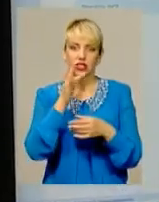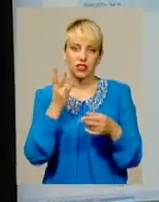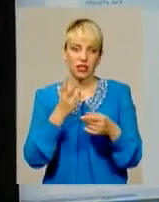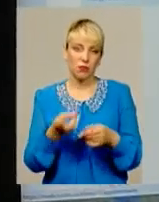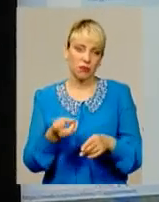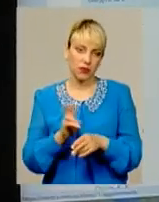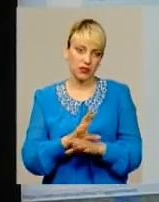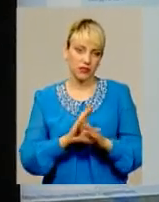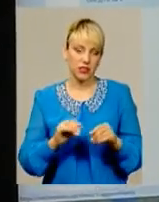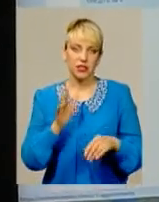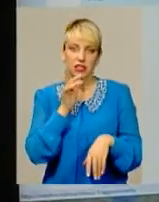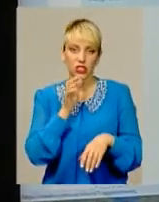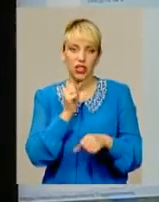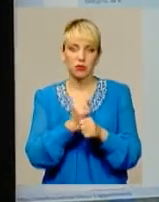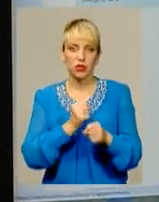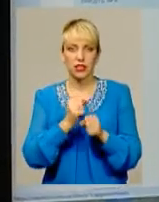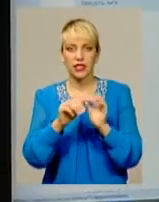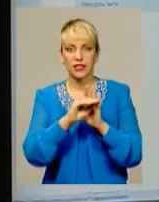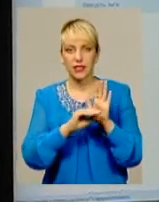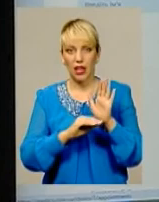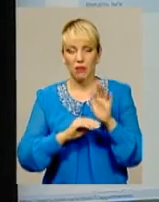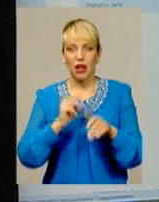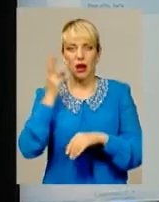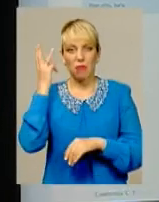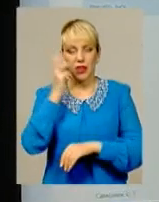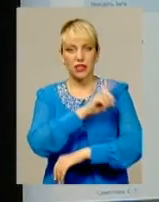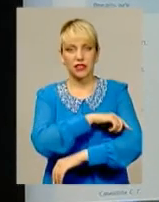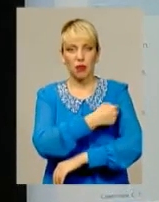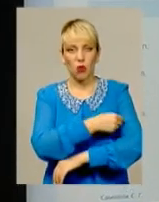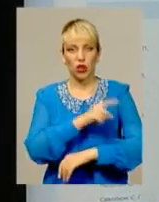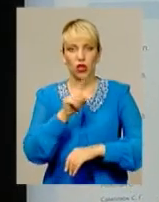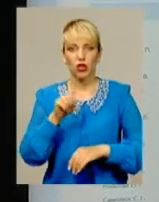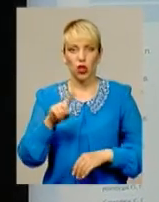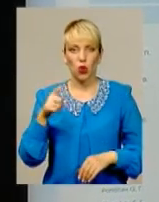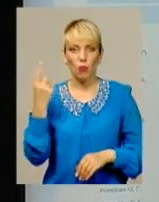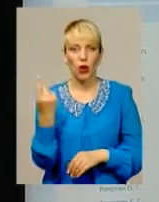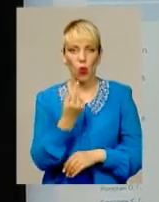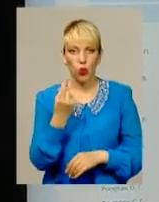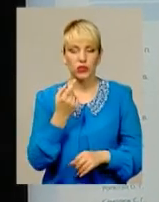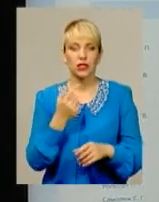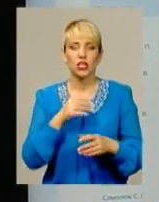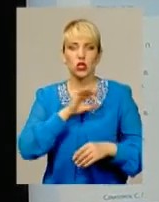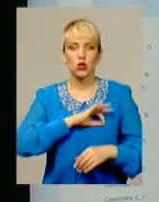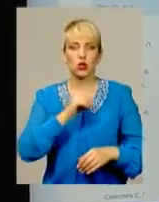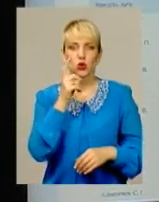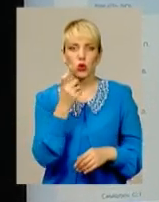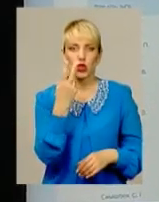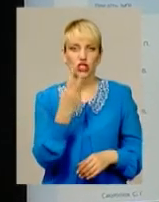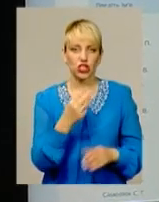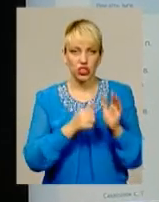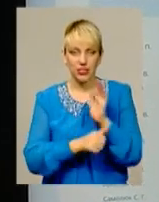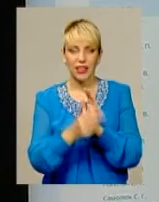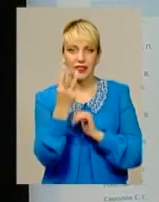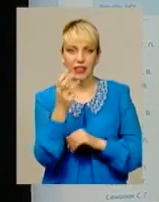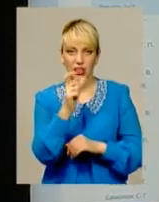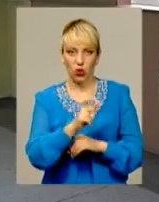За час функціонування системи у Хмельницькій поліклініці номер один нею скористувалися 163 особи. До слова, не лише